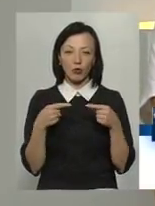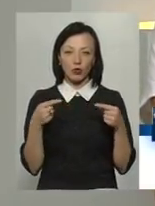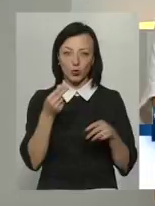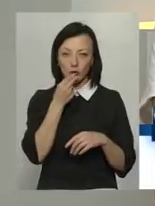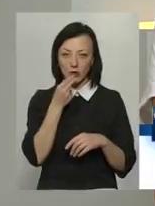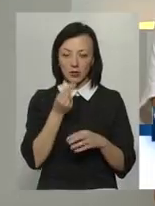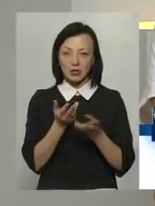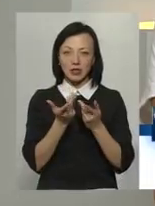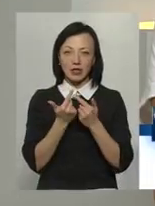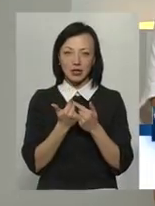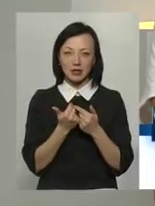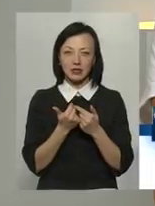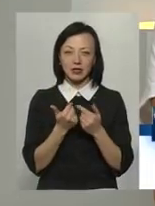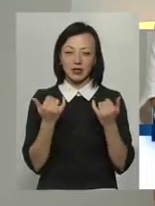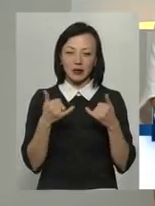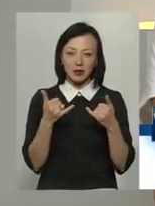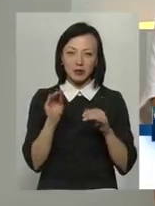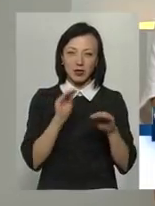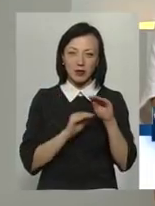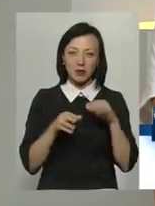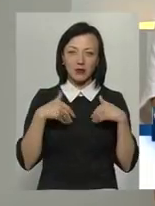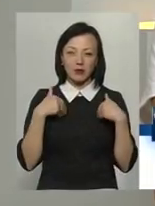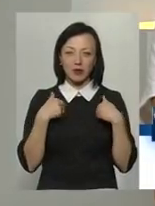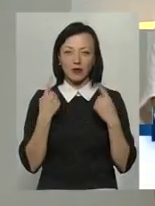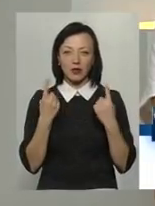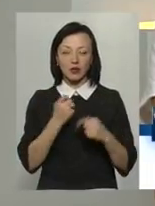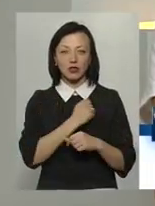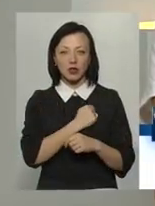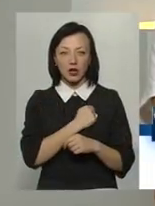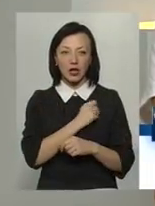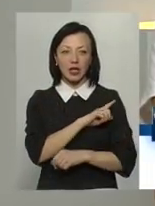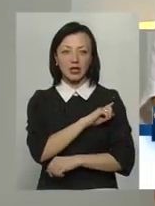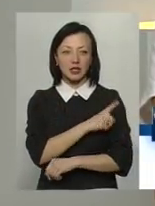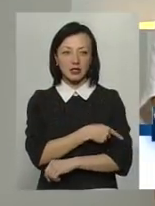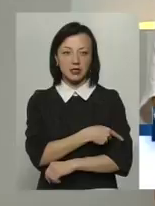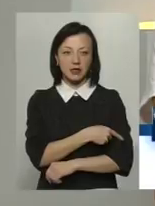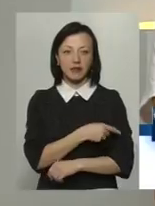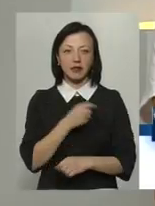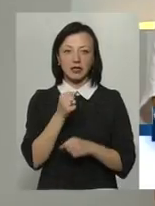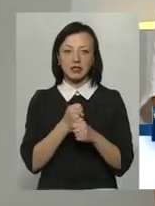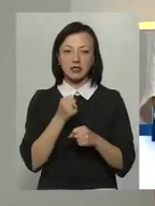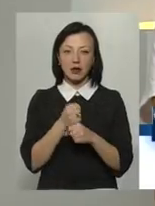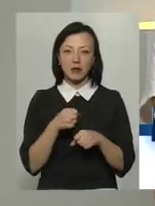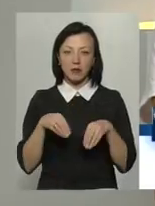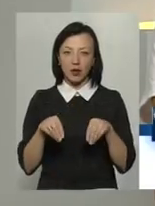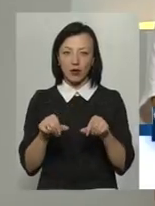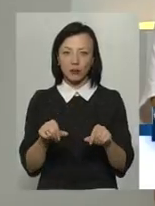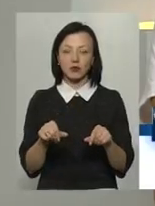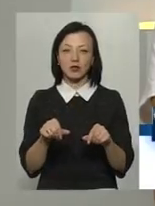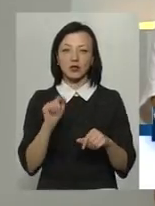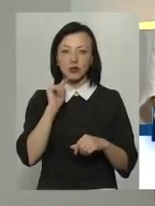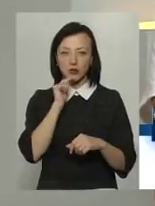за кількістю мікроелементів, на превеликий жаль, інтенсивне землеробство, воно